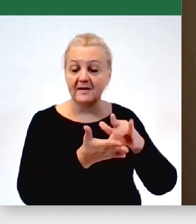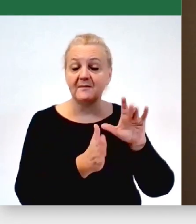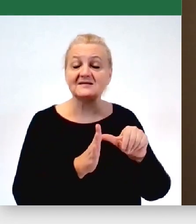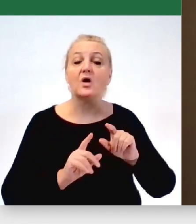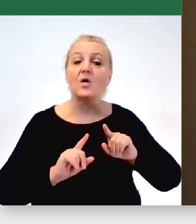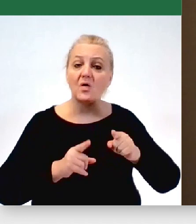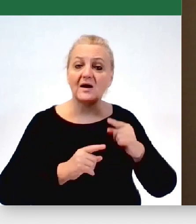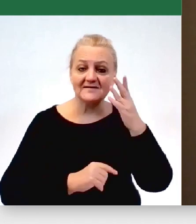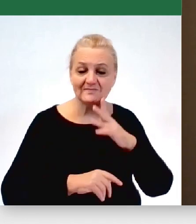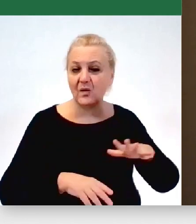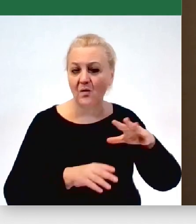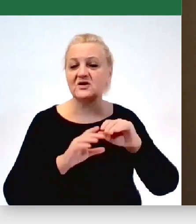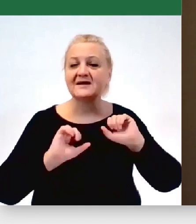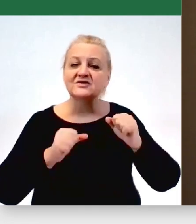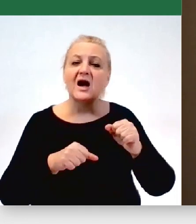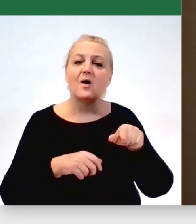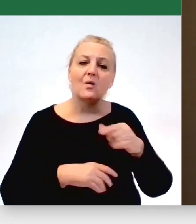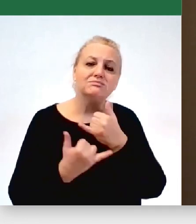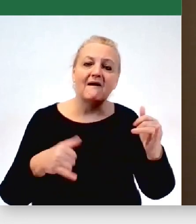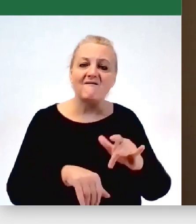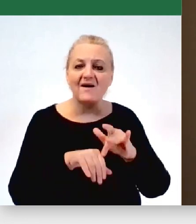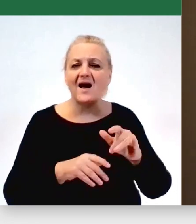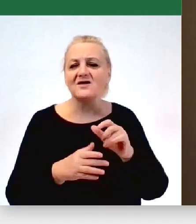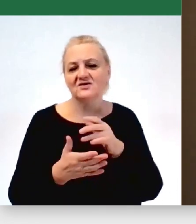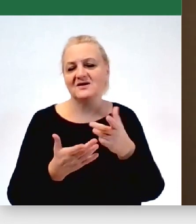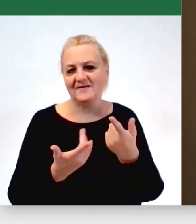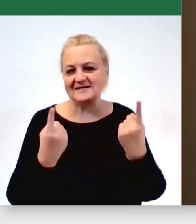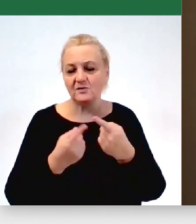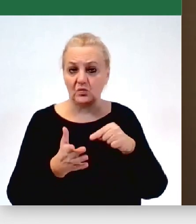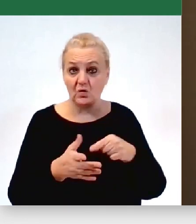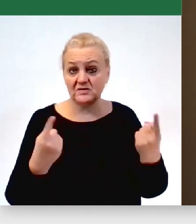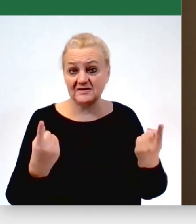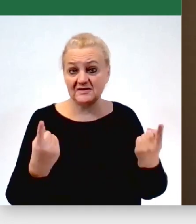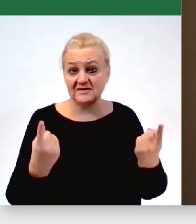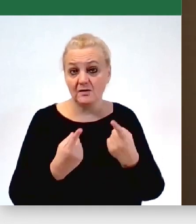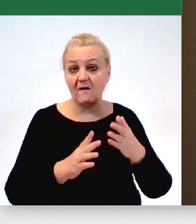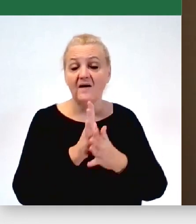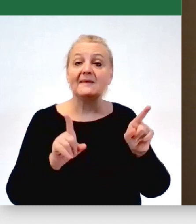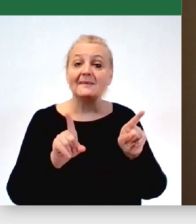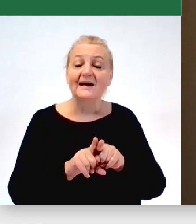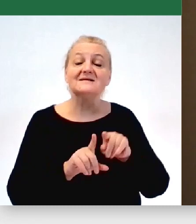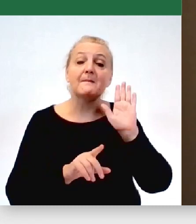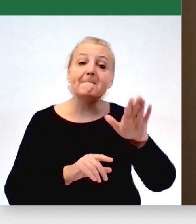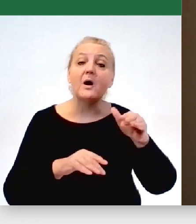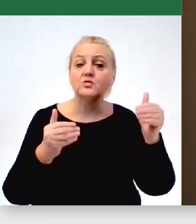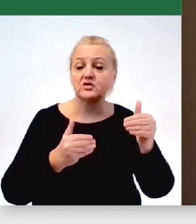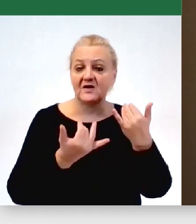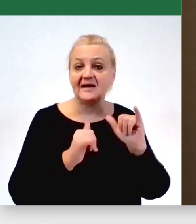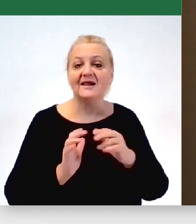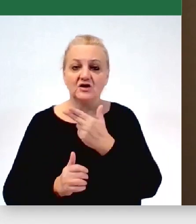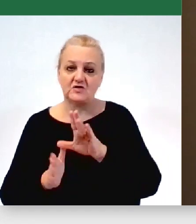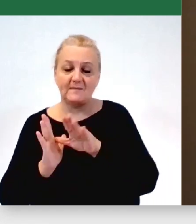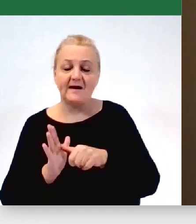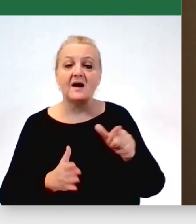wrażliwych takich właśnie sytuacjach jak wojna, mają też dostęp do innych zasobów niż ma miasto, na przykład pomocowych z